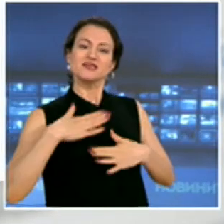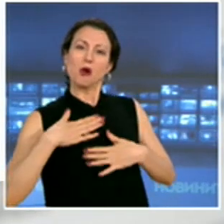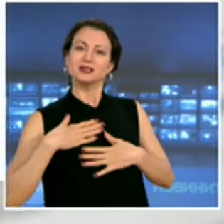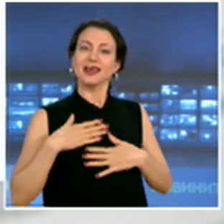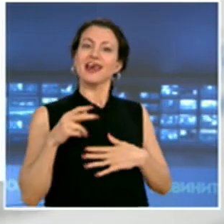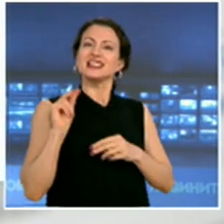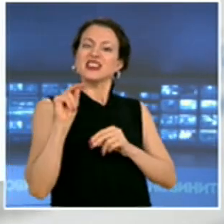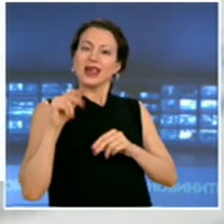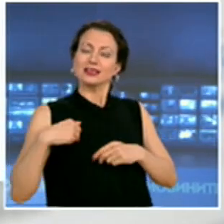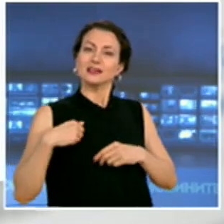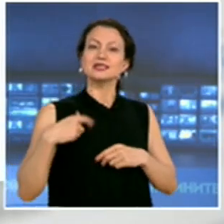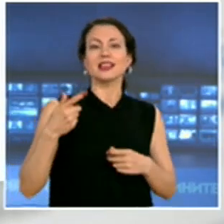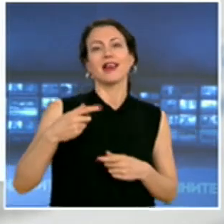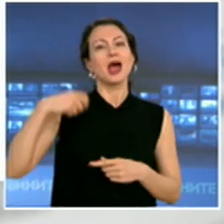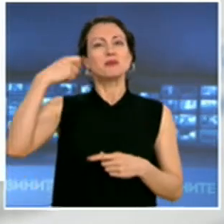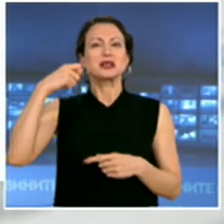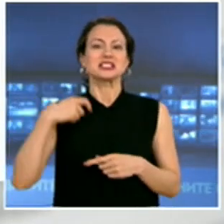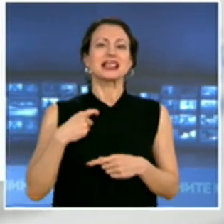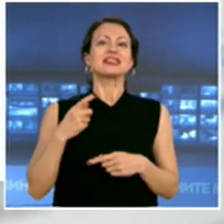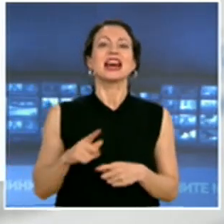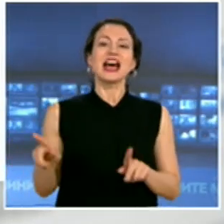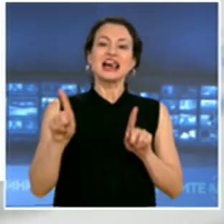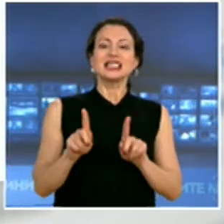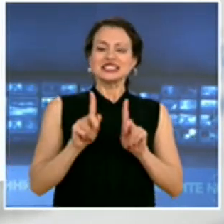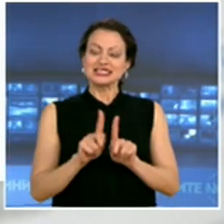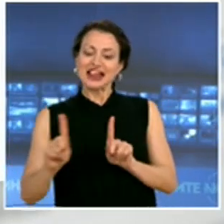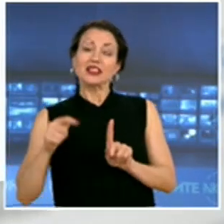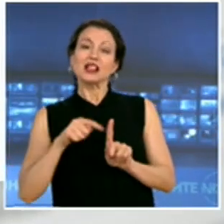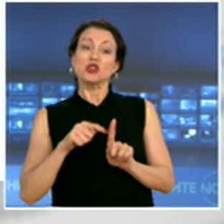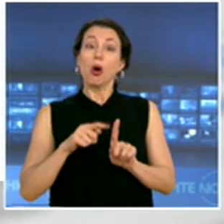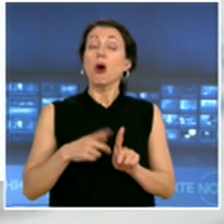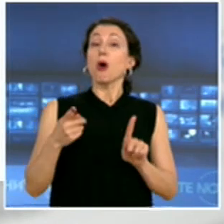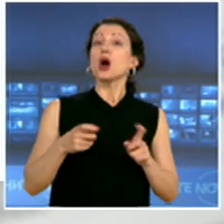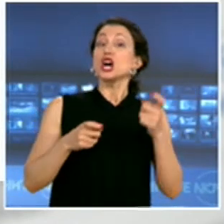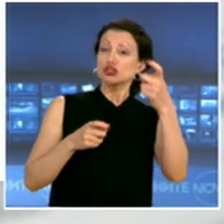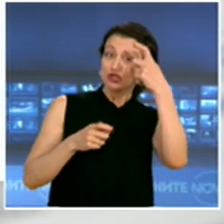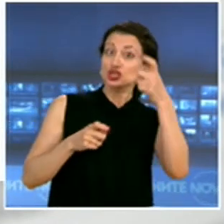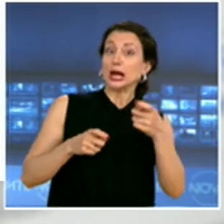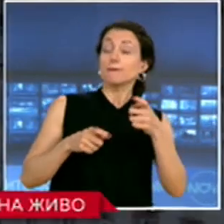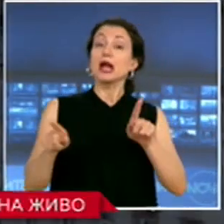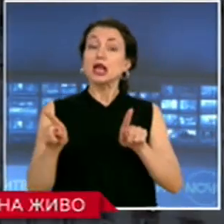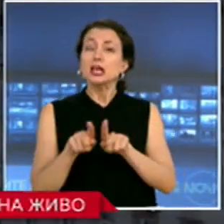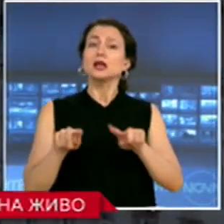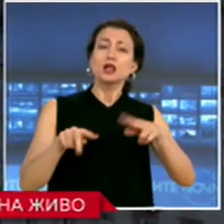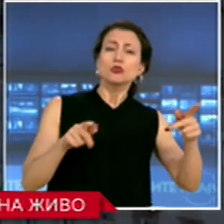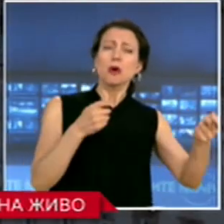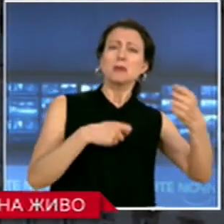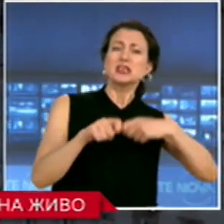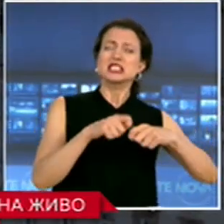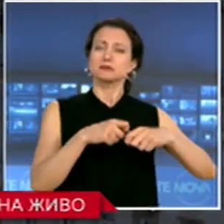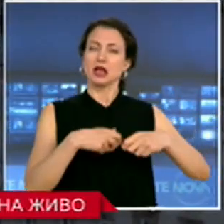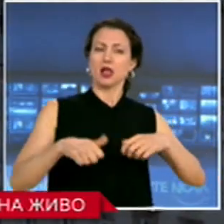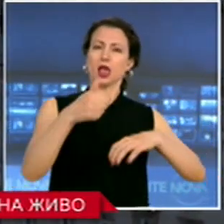се нареди до черепа и останалите олигарси на прехода ограбили живота на цяло поколение Българи се казва още от главния прокурор.